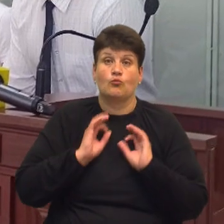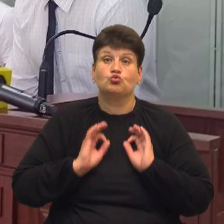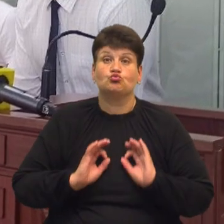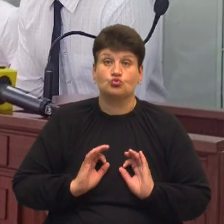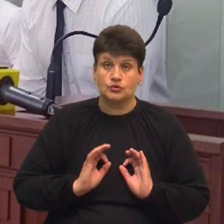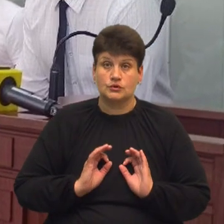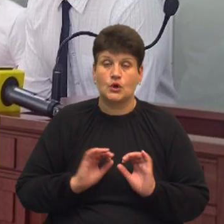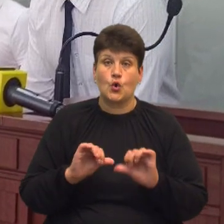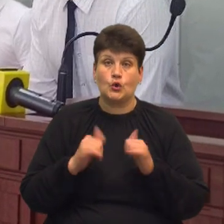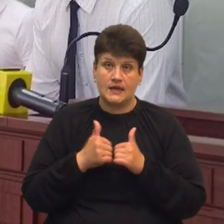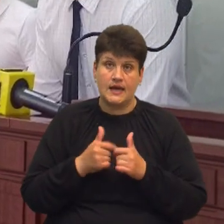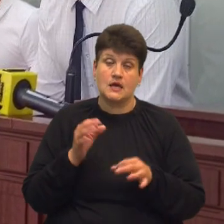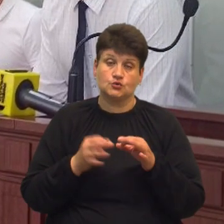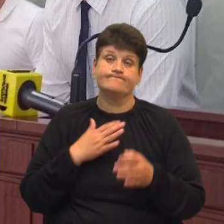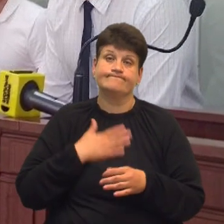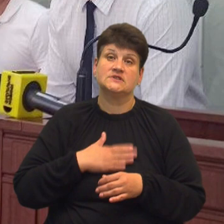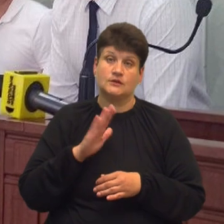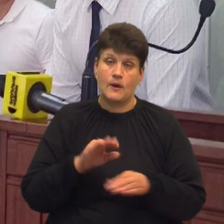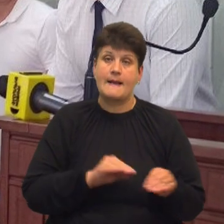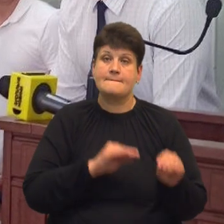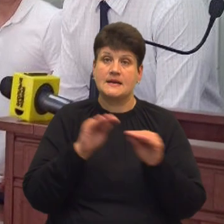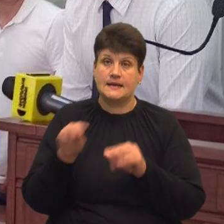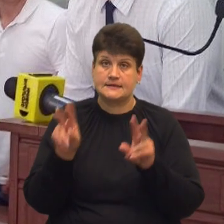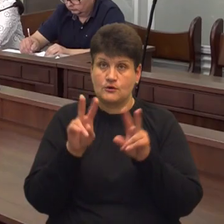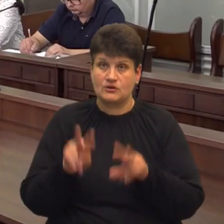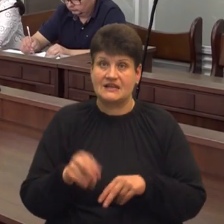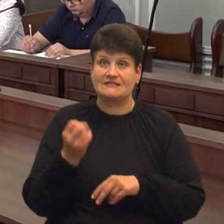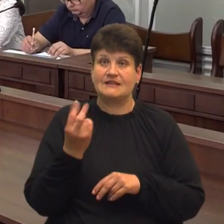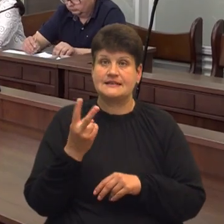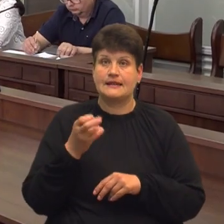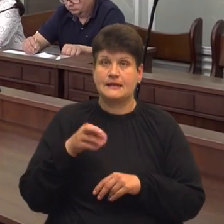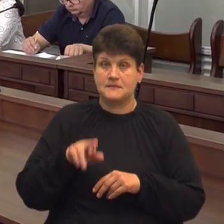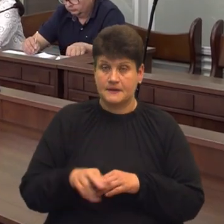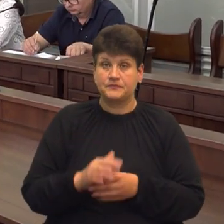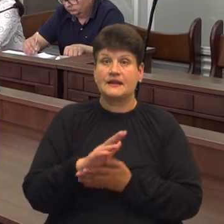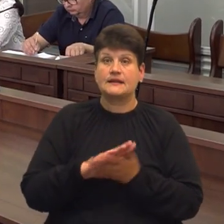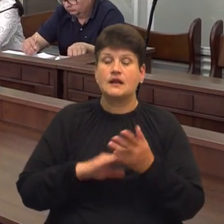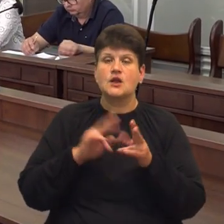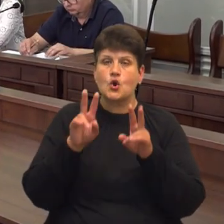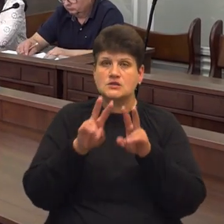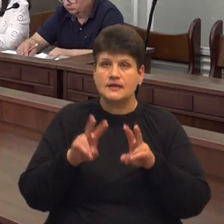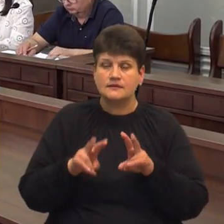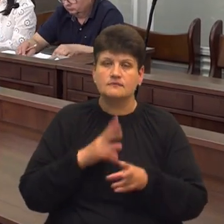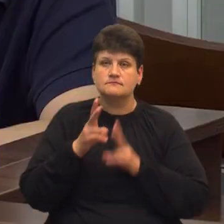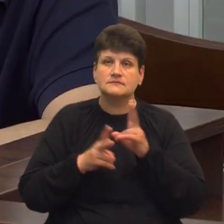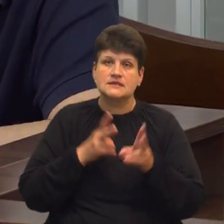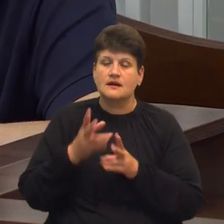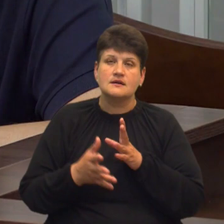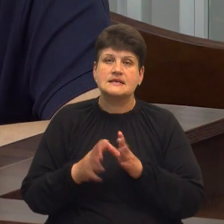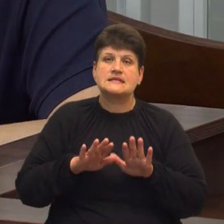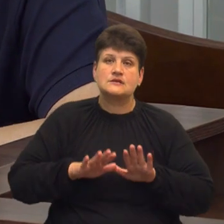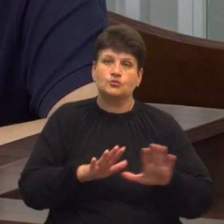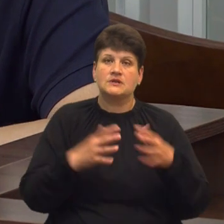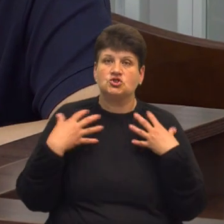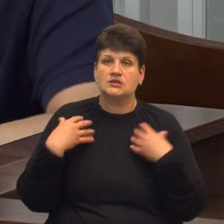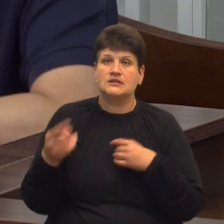Колегія суддів задовольнила клопотання та перенесла розгляд на 12 липня. Далі розглядали апеляційні скарги на запобіжні заходи заступникам начальника